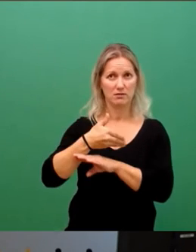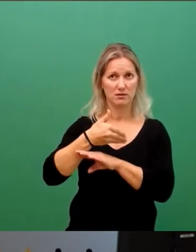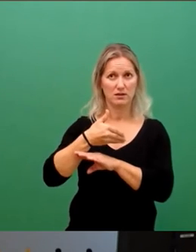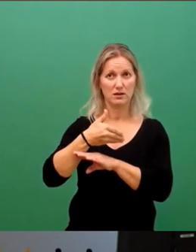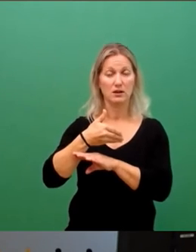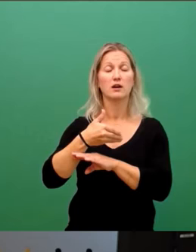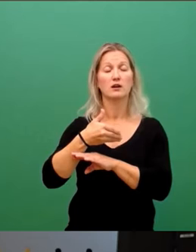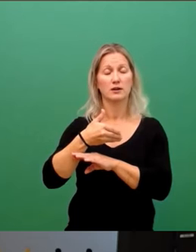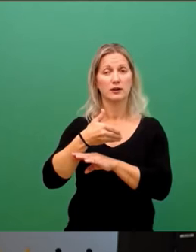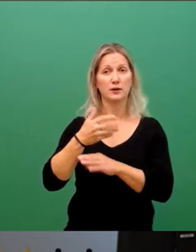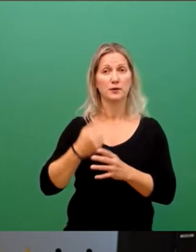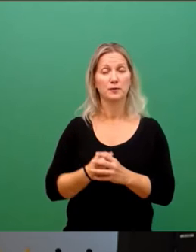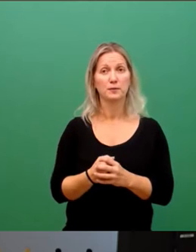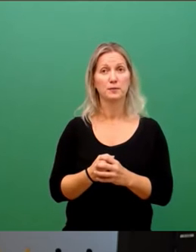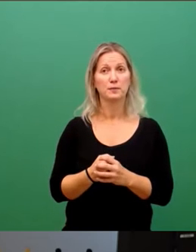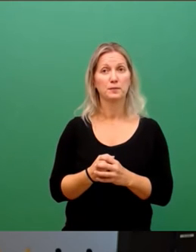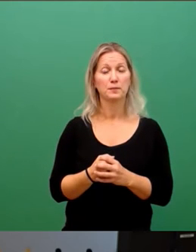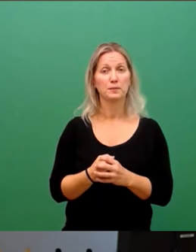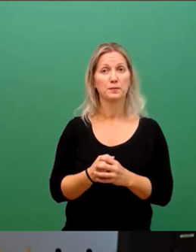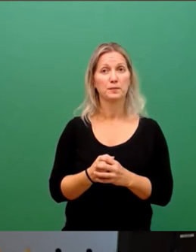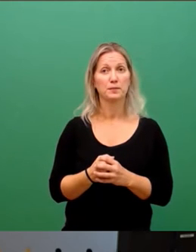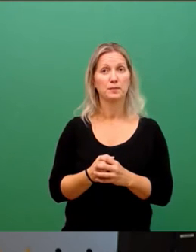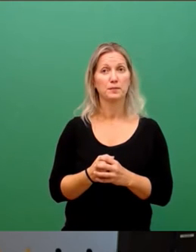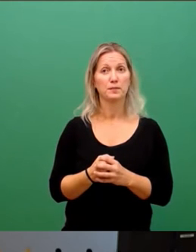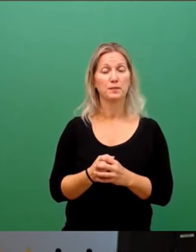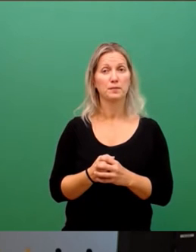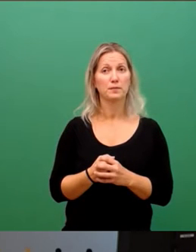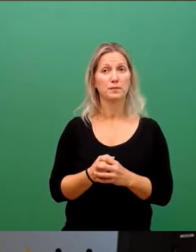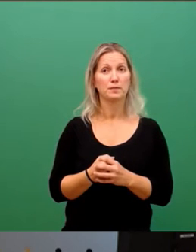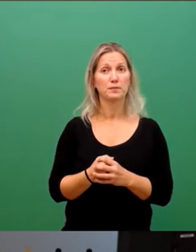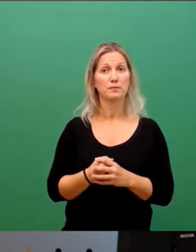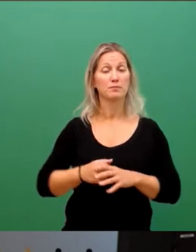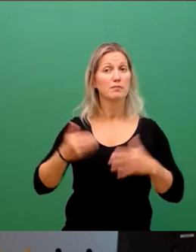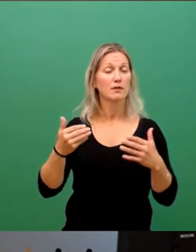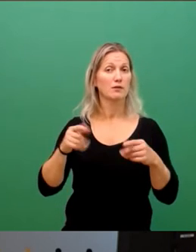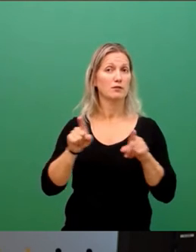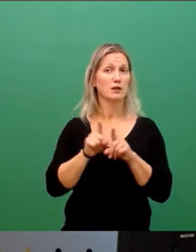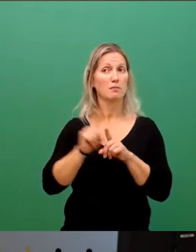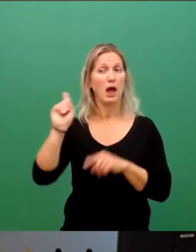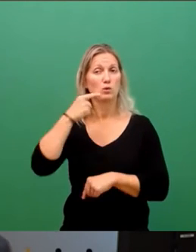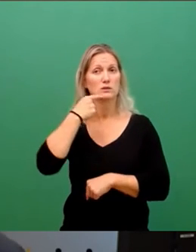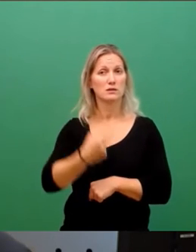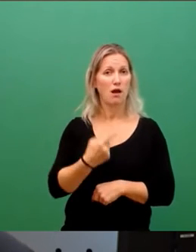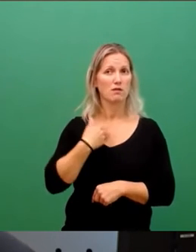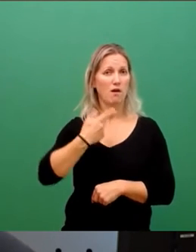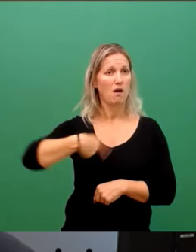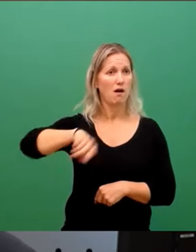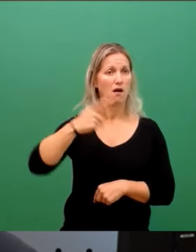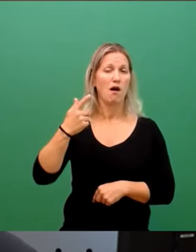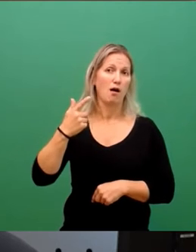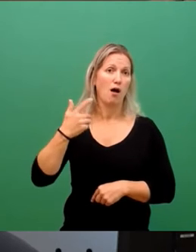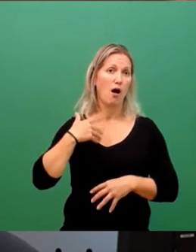sehr, sehr zuvorkommt und engagiert, mit viel zeitlichem Aufwand